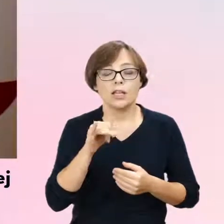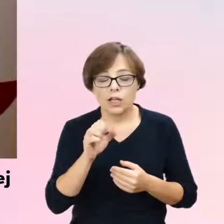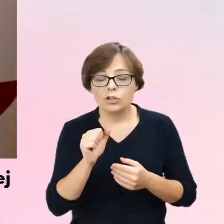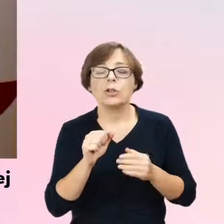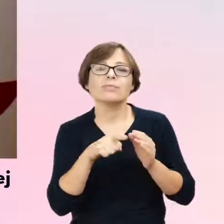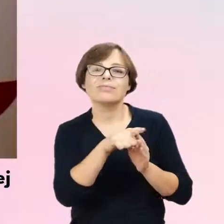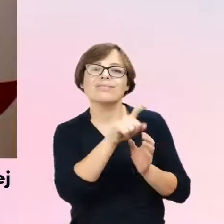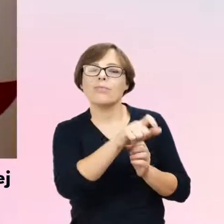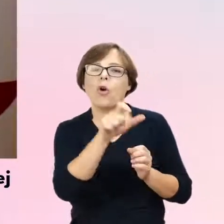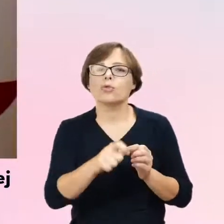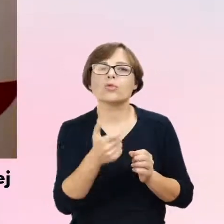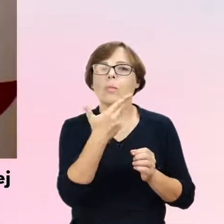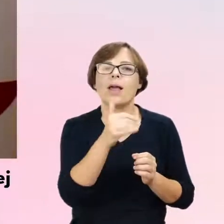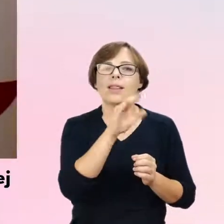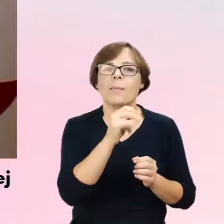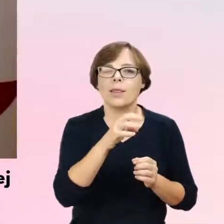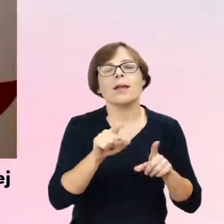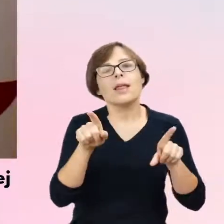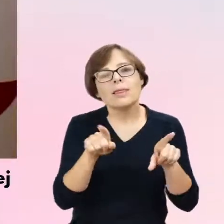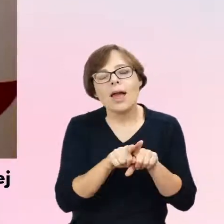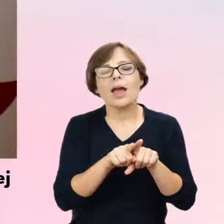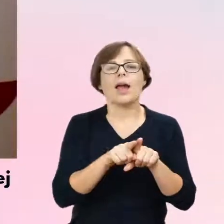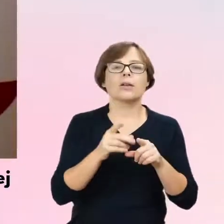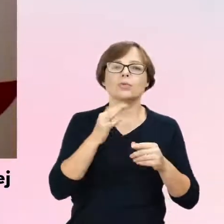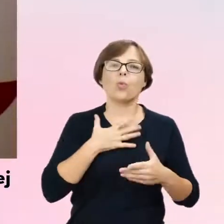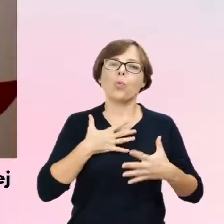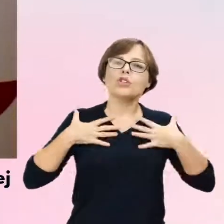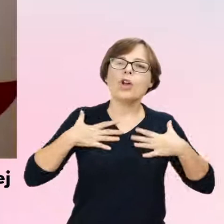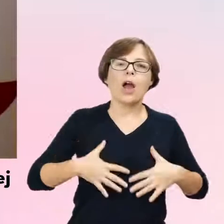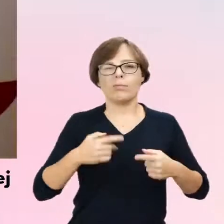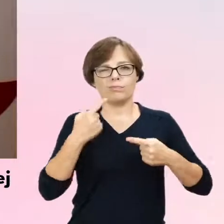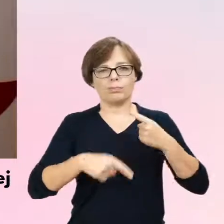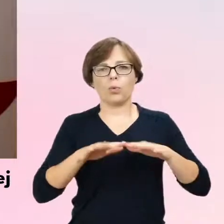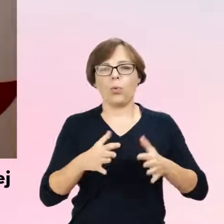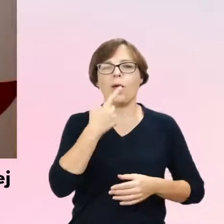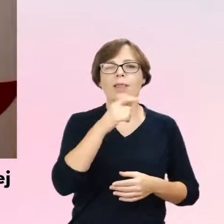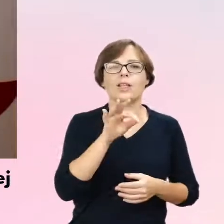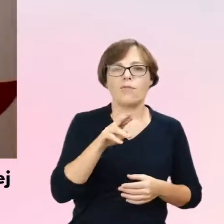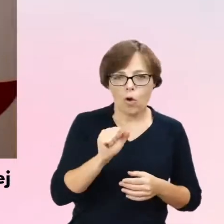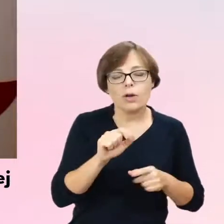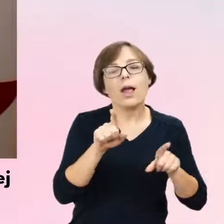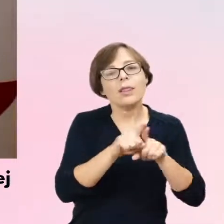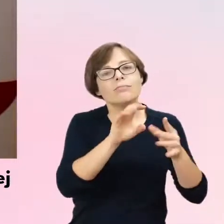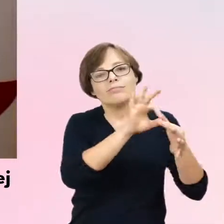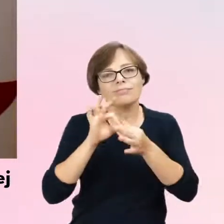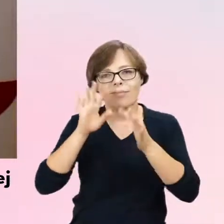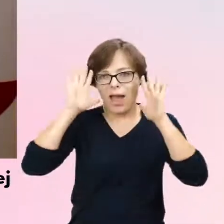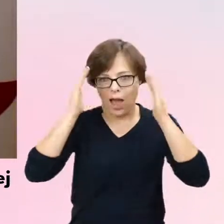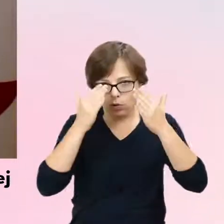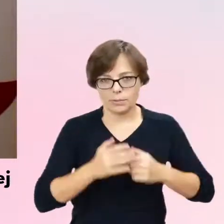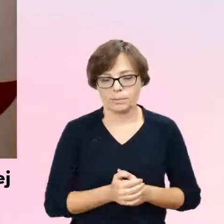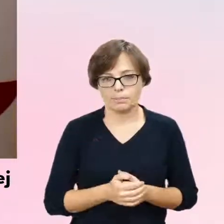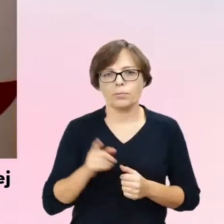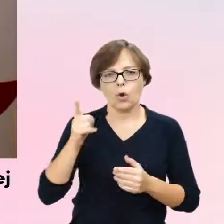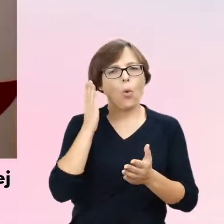oraz zależność pomiędzy zjawiskiem dysforii płci oraz zaburzeń ze spektrum autyzmu. I od wielu lat